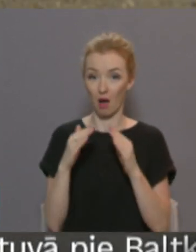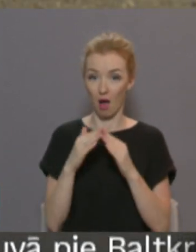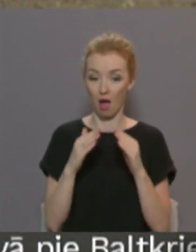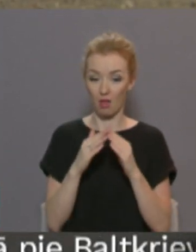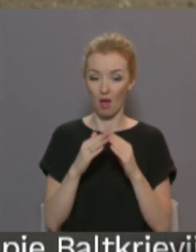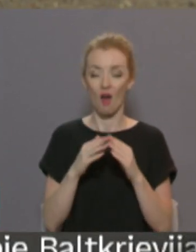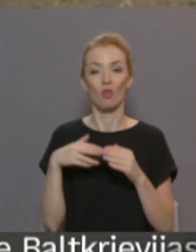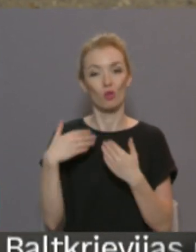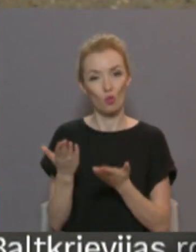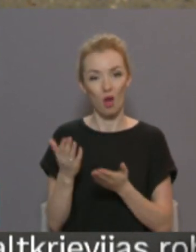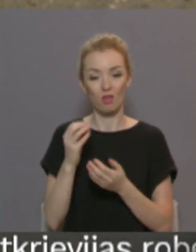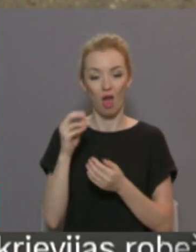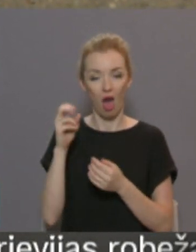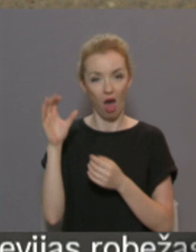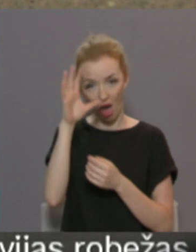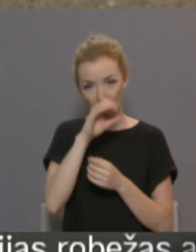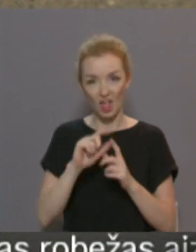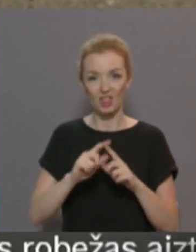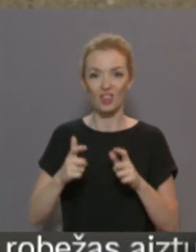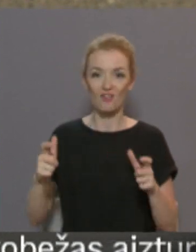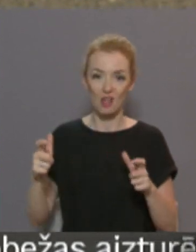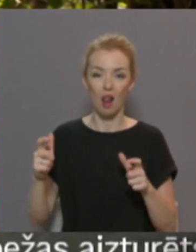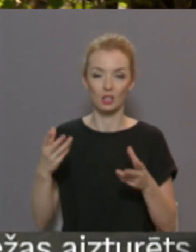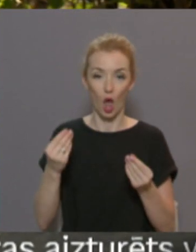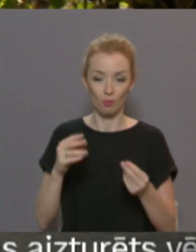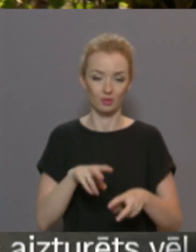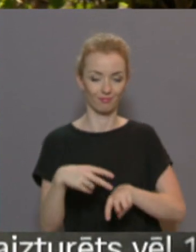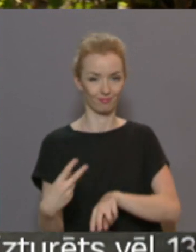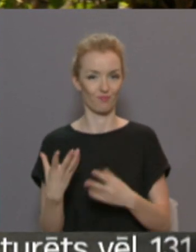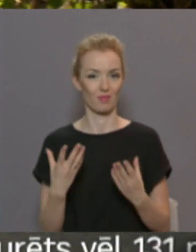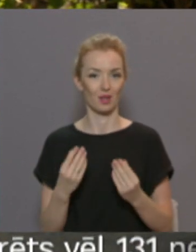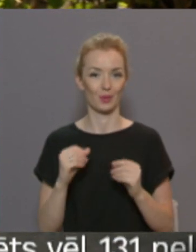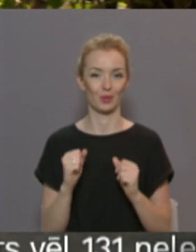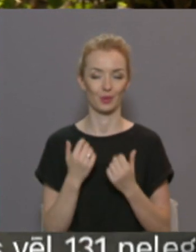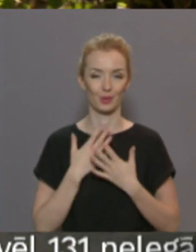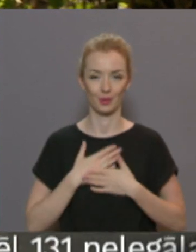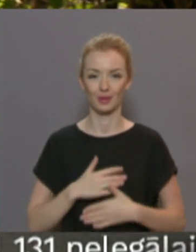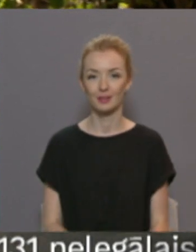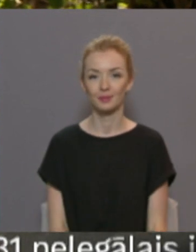novērtēs ēnā atstātu samitrinātu dvielus, kā var apgulties. Dāvis Frenefelds, Edgars Bitte, Latvijas televīzija.